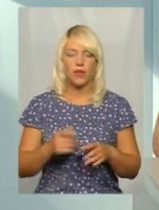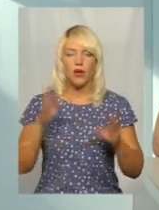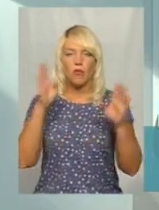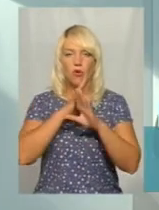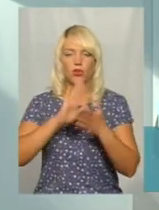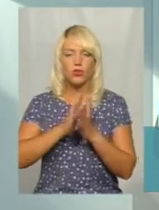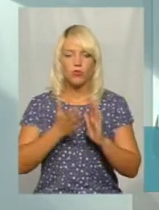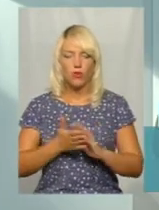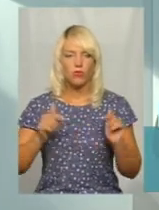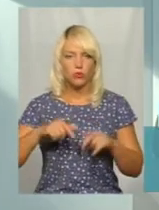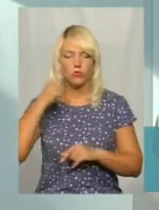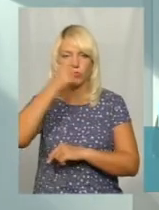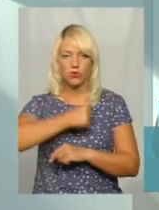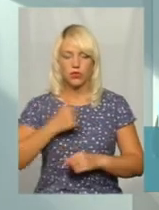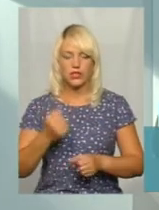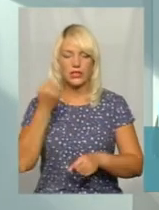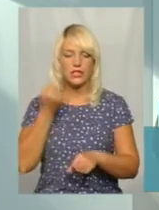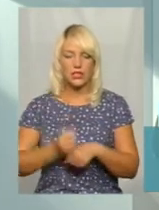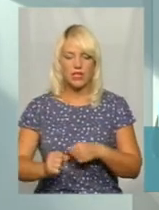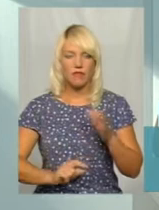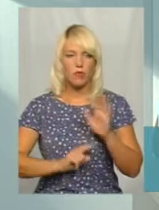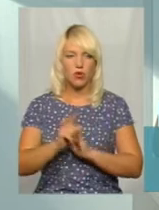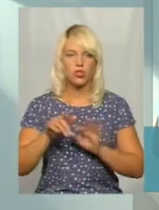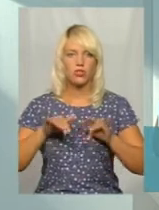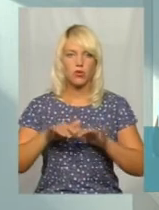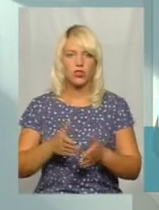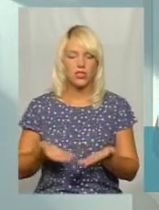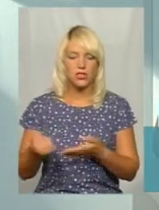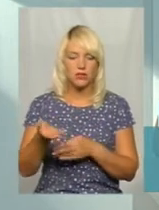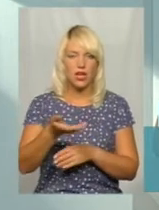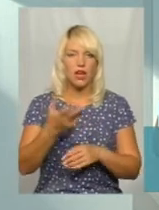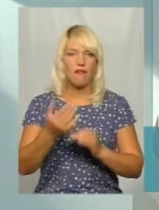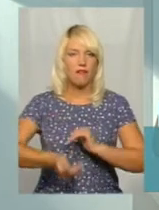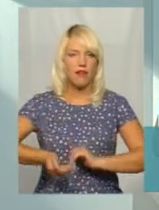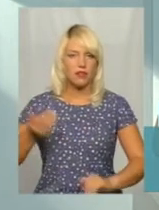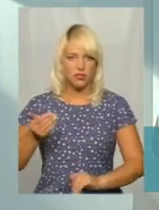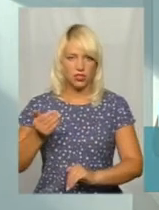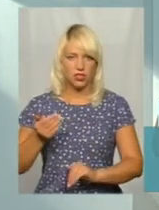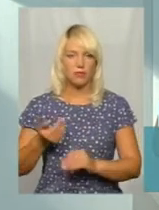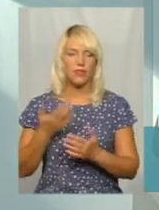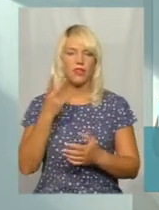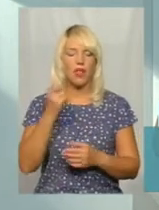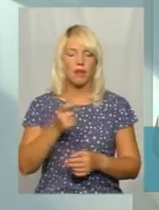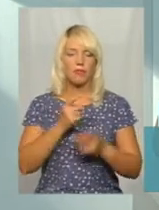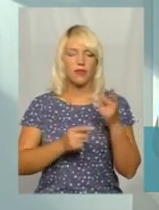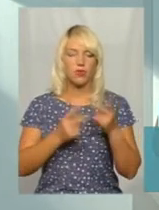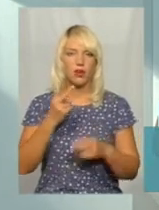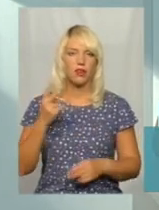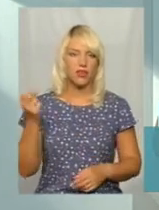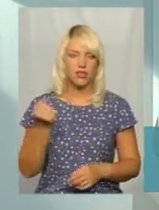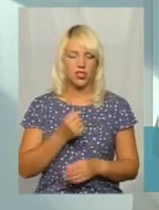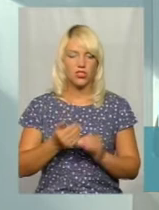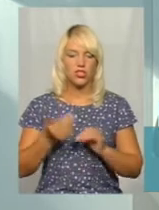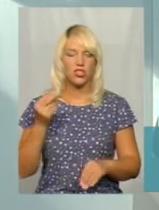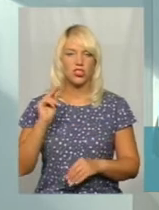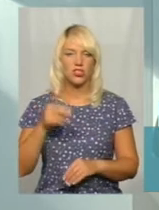жнивний процес раніше, десь приблизно на півтора-два тижні раніше, ніж